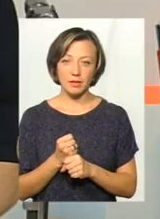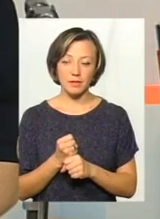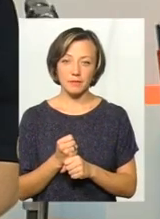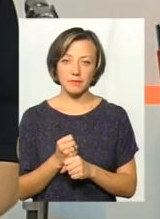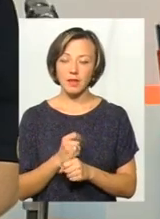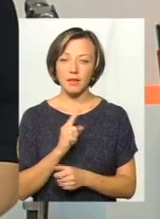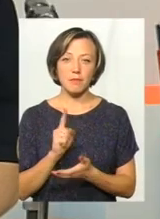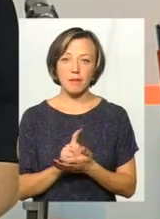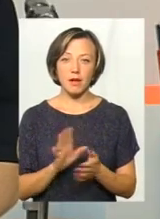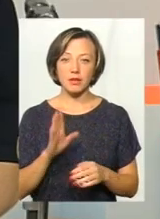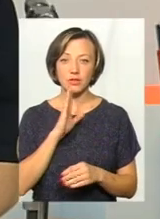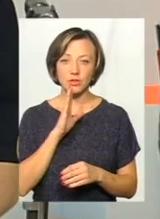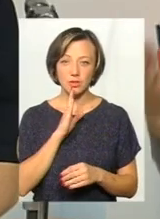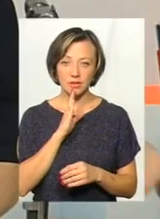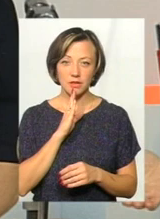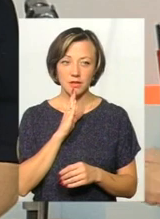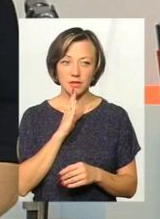Не мала ця жінка